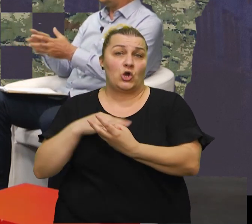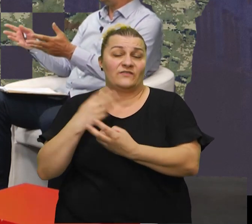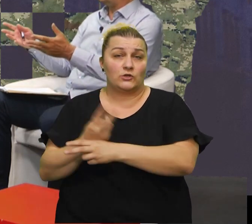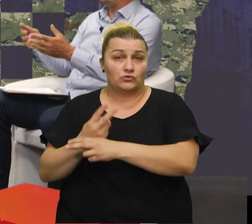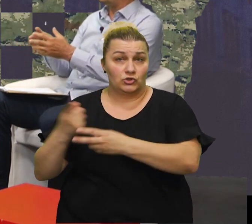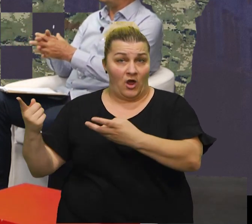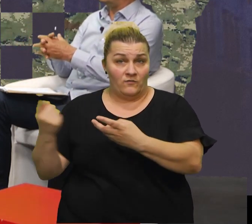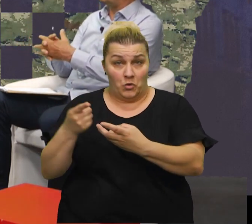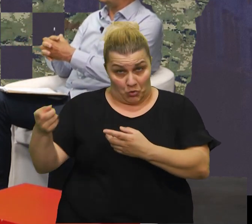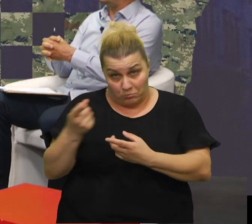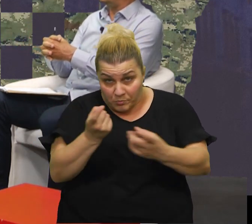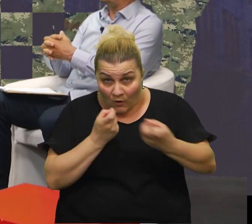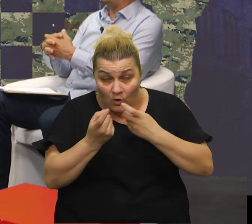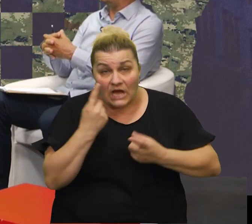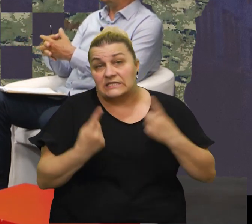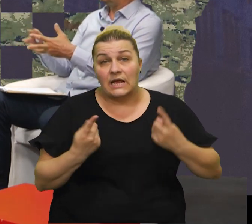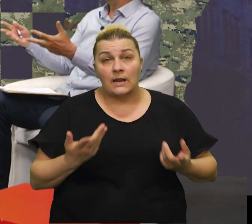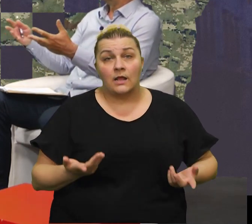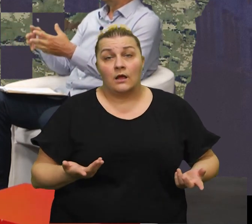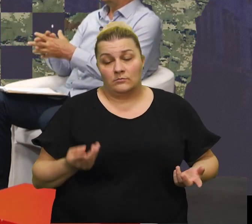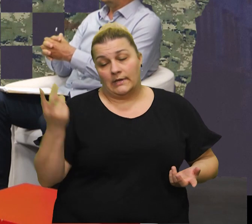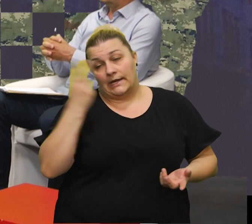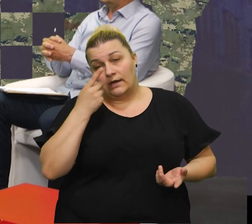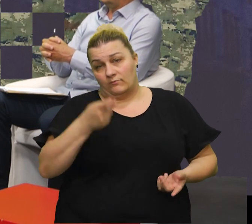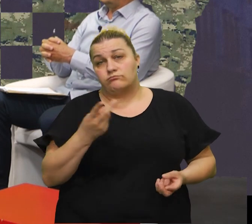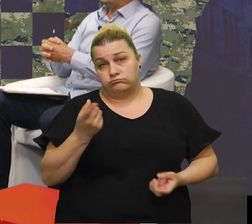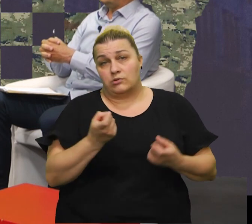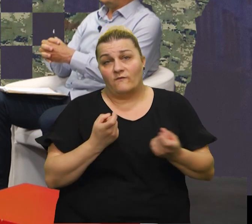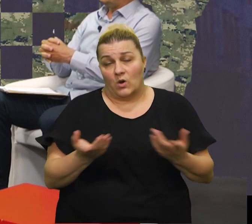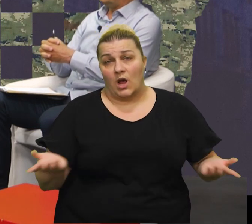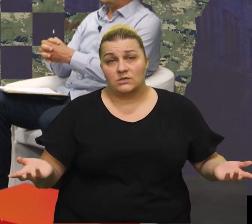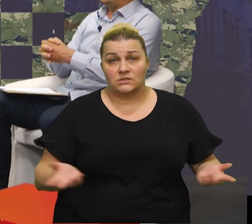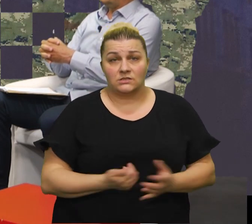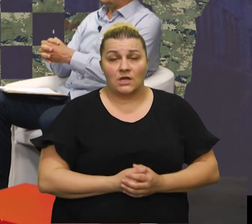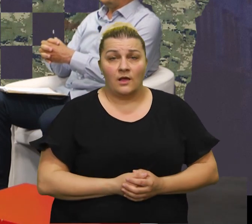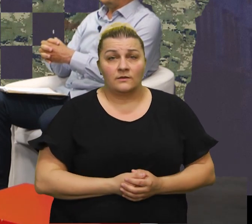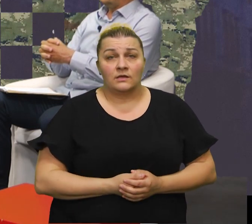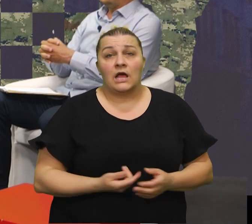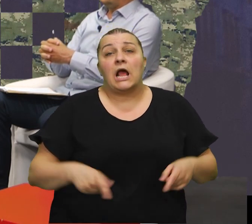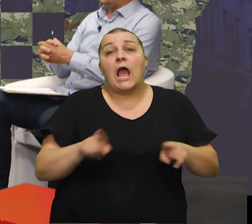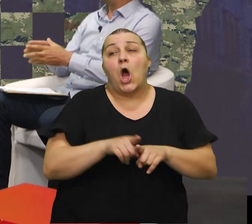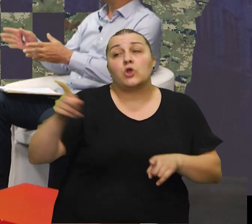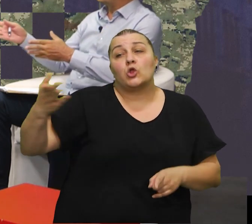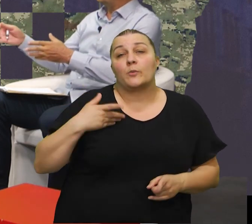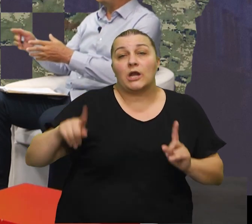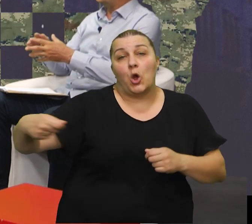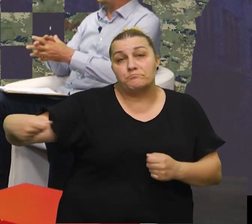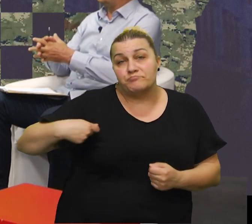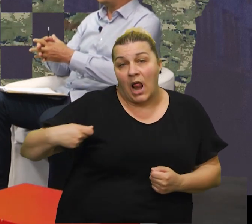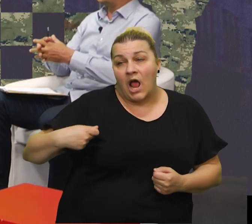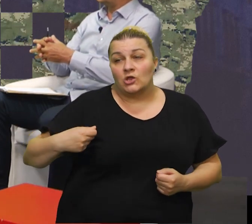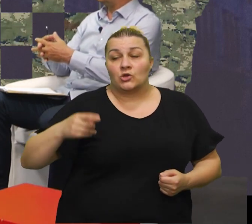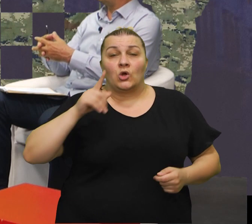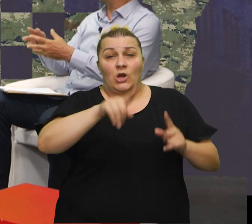državu? Je li to možda po vas provokacija? A šta bi drugo trebalo biti? Mislim, da je kao da ga neko plati. Ali on im to zau da je to